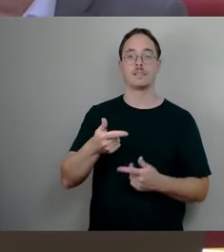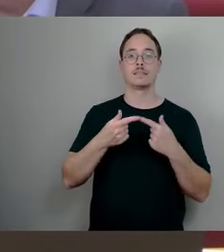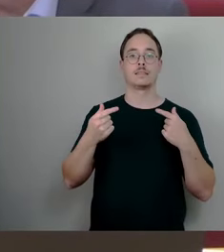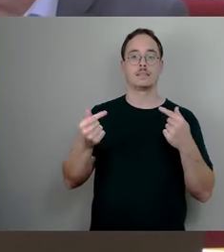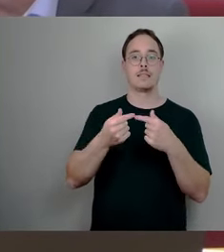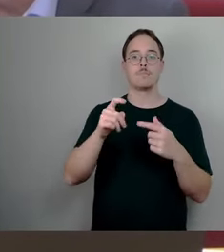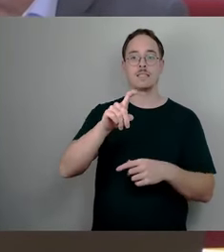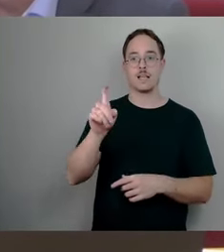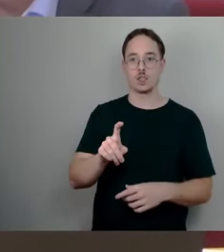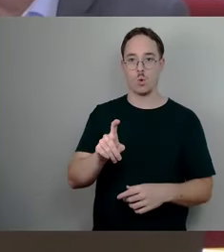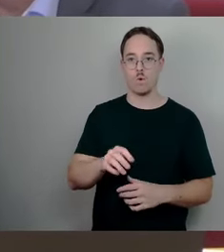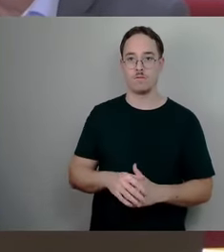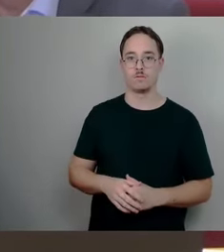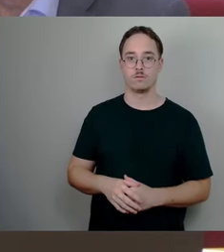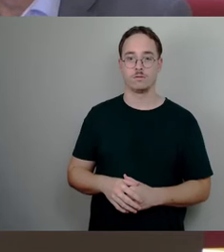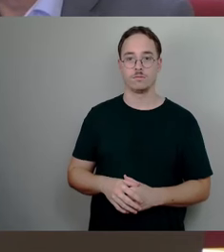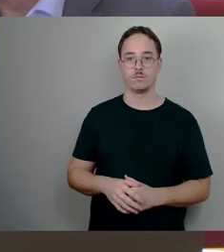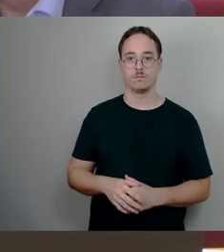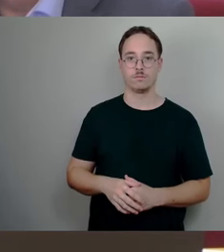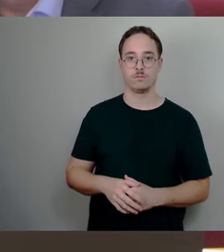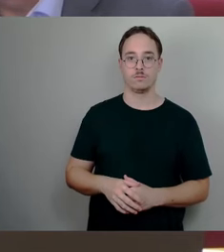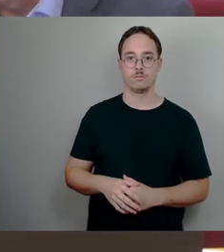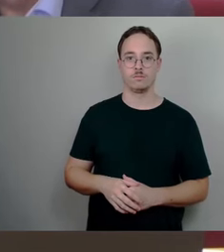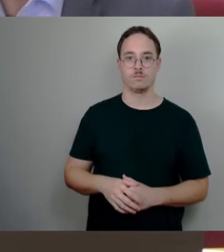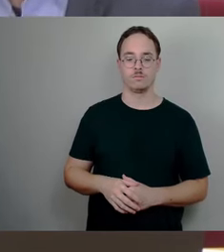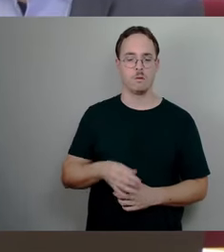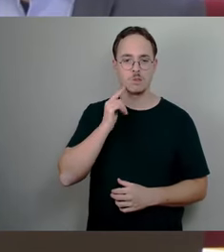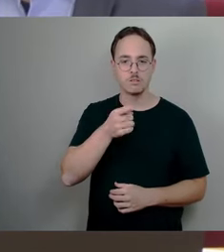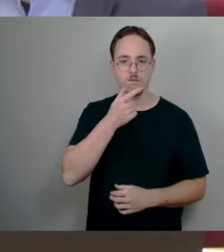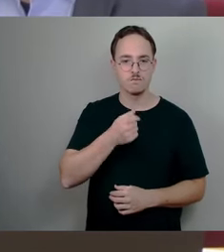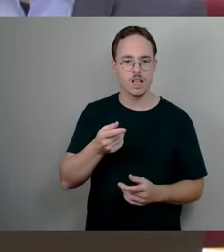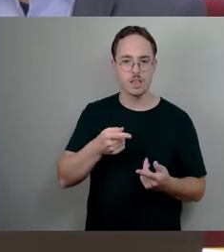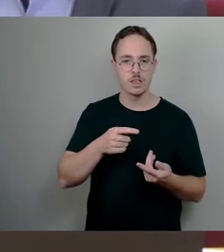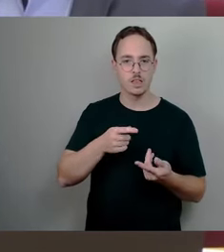Sie wollten tauschen. Sie wollten tauschen, ne? Nein, danke. Auf geht's.